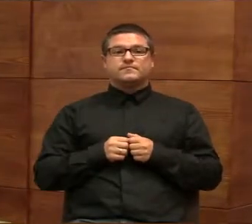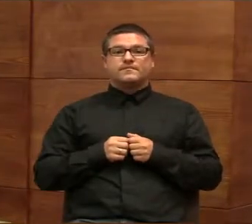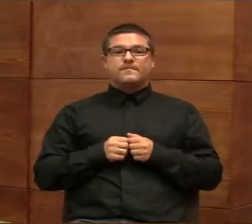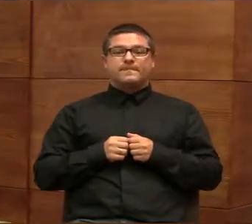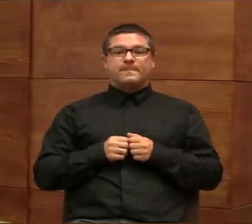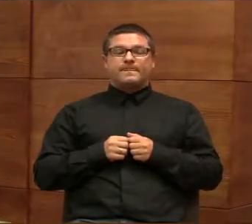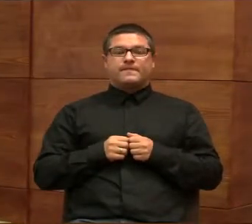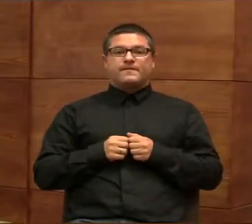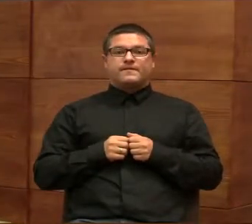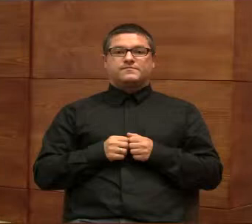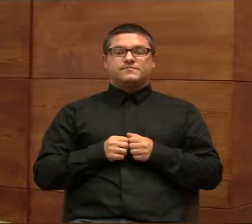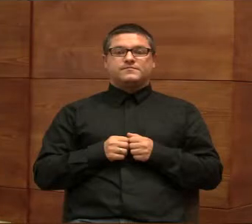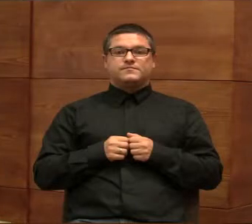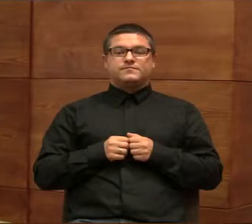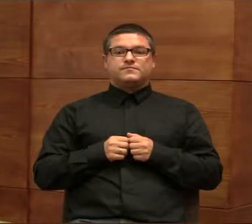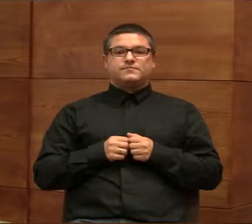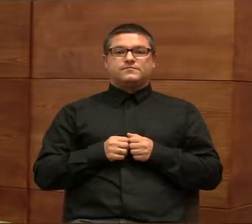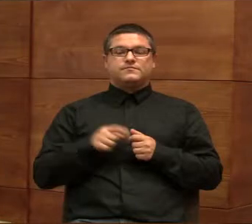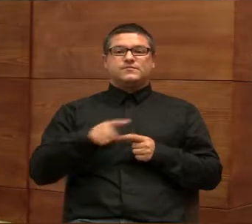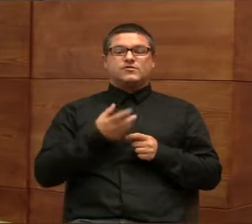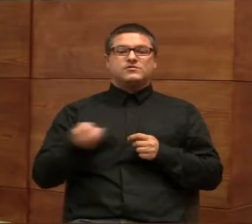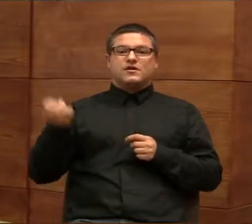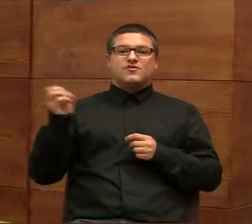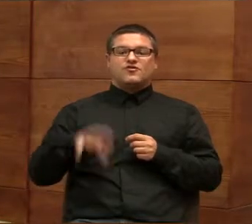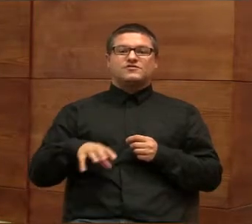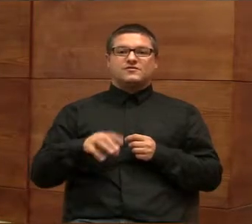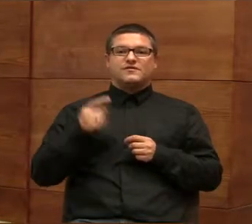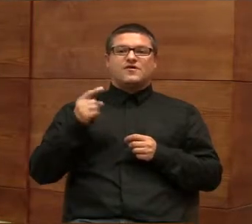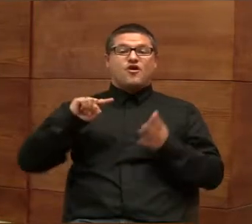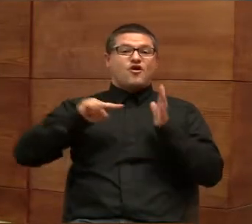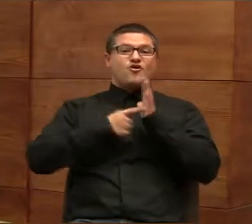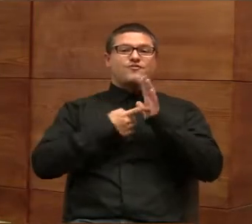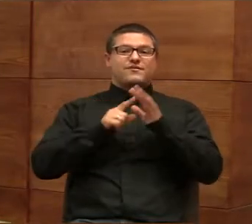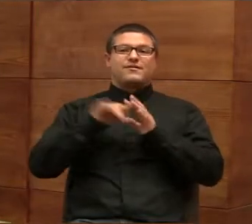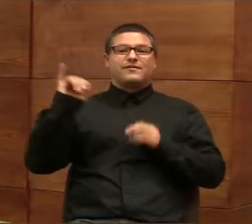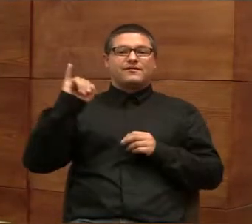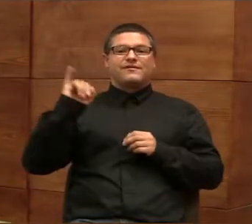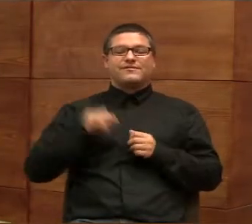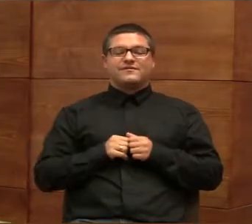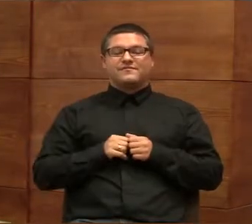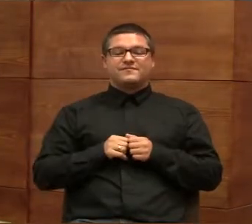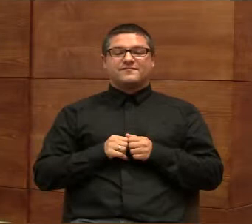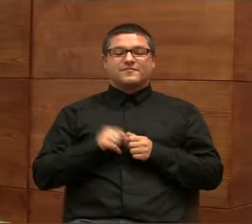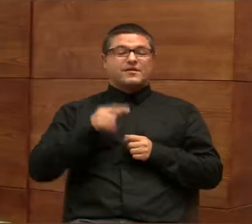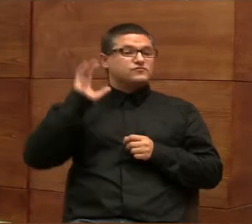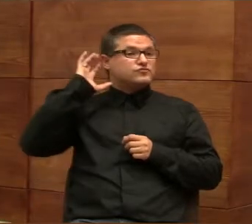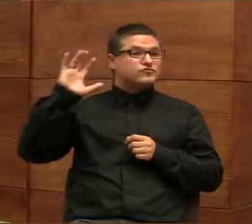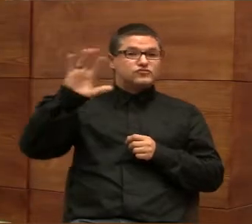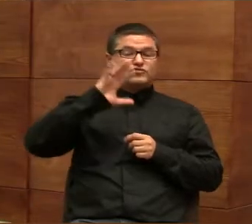nad i. To już jest najgorsze. Tak. Kropka nad i. W każdym razie, tutaj tak wysłuchałem